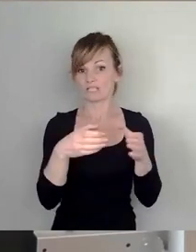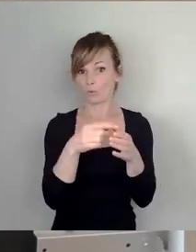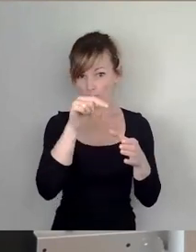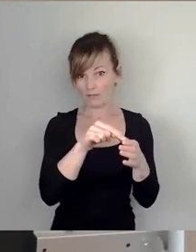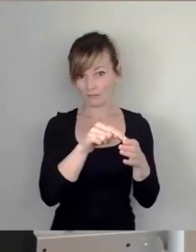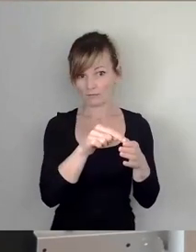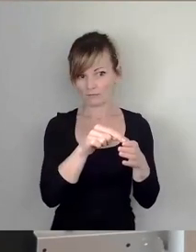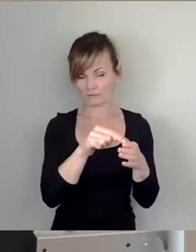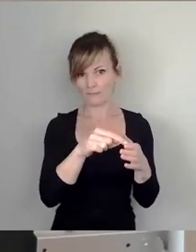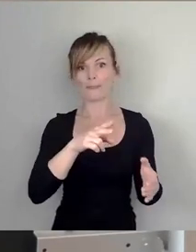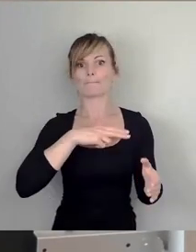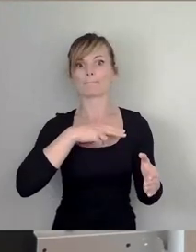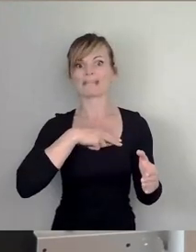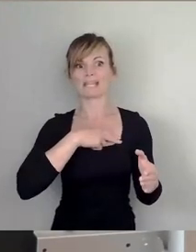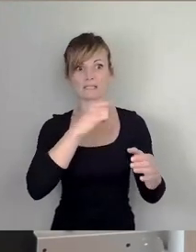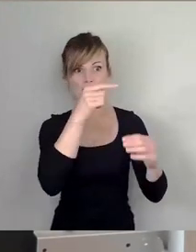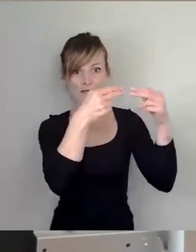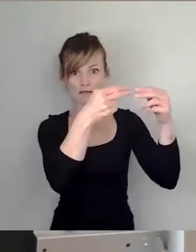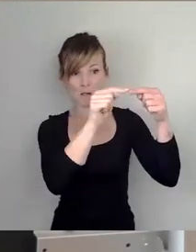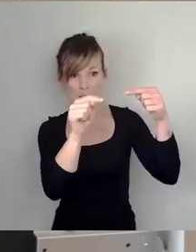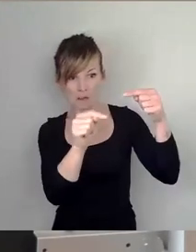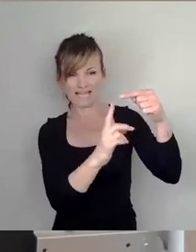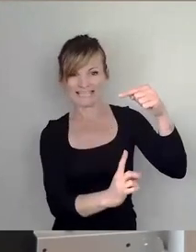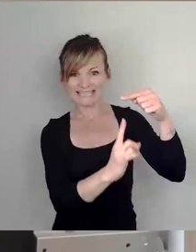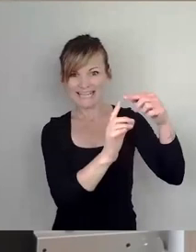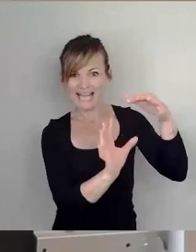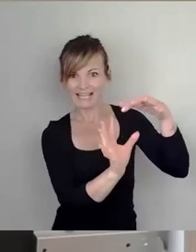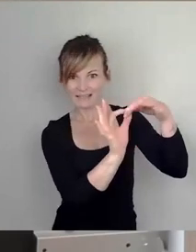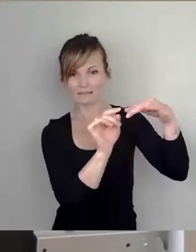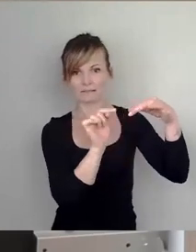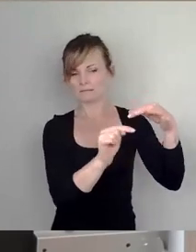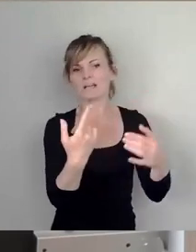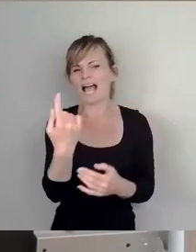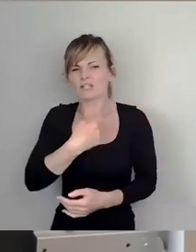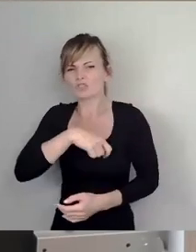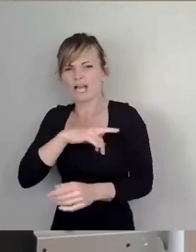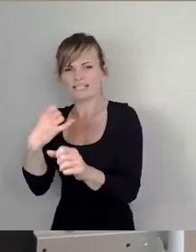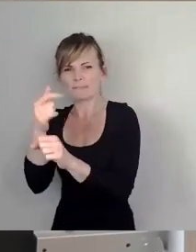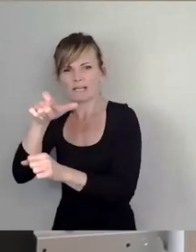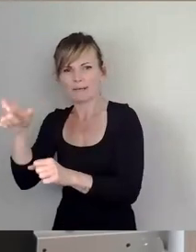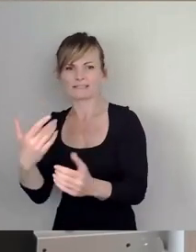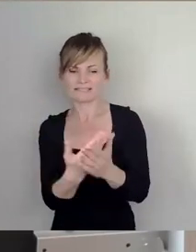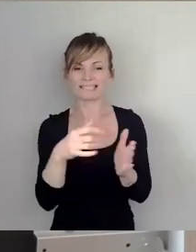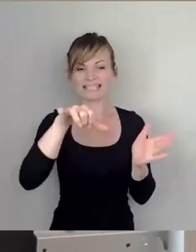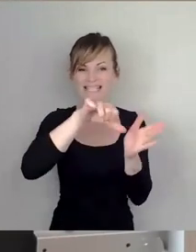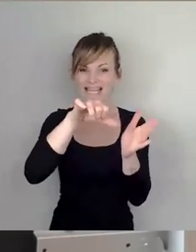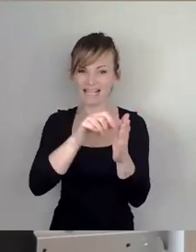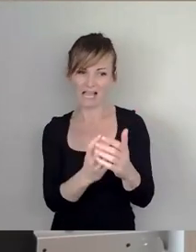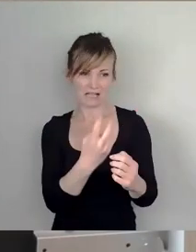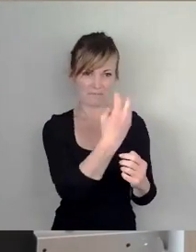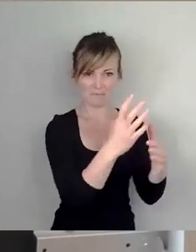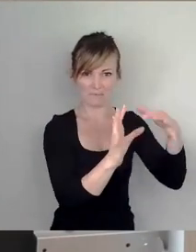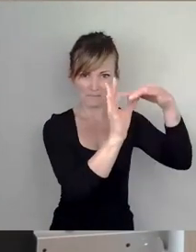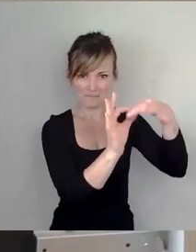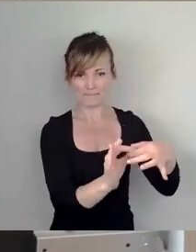Minister direkt unterstanden hat, also nicht irgendein Stasi-Mitarbeiter, sondern das war die zentrale Auswertigruppe, die also eine sehr exponierte Funktion hatte innerhalb